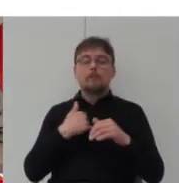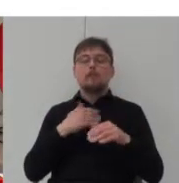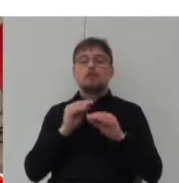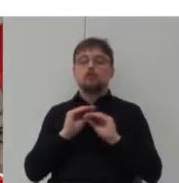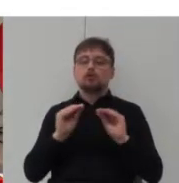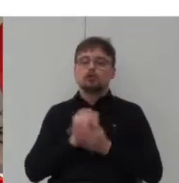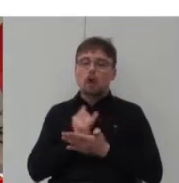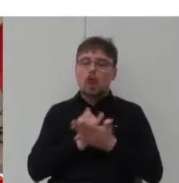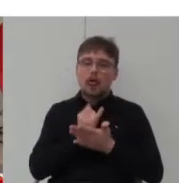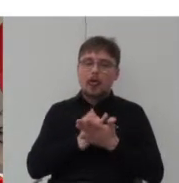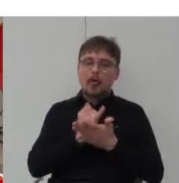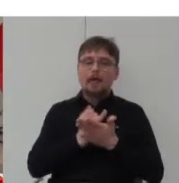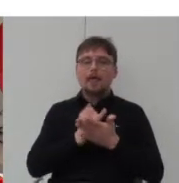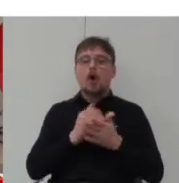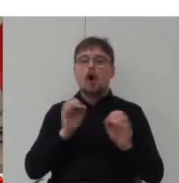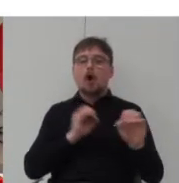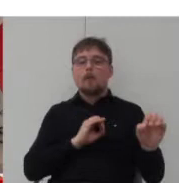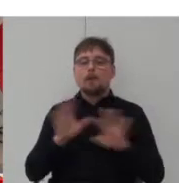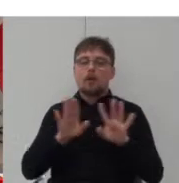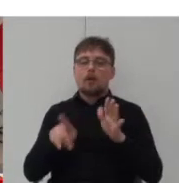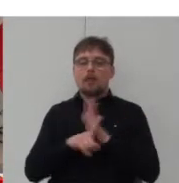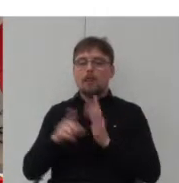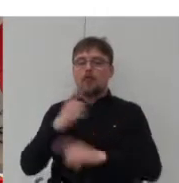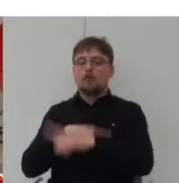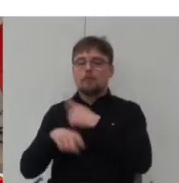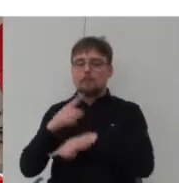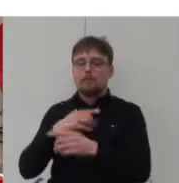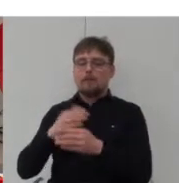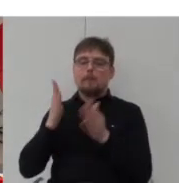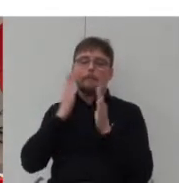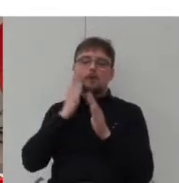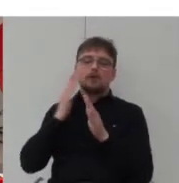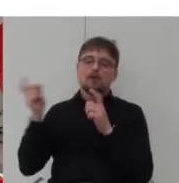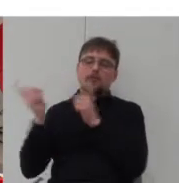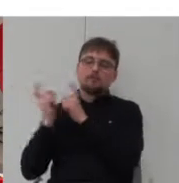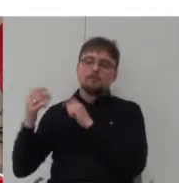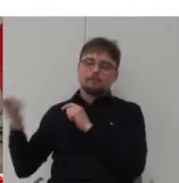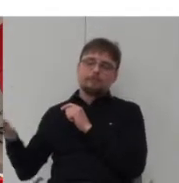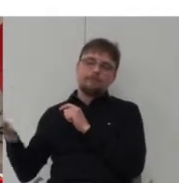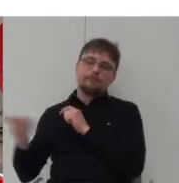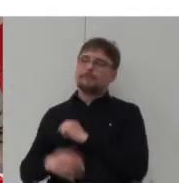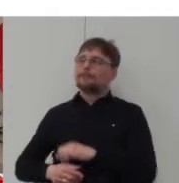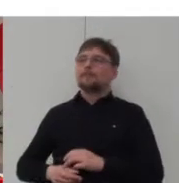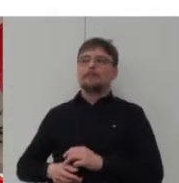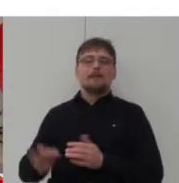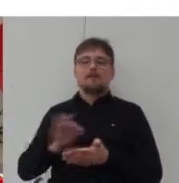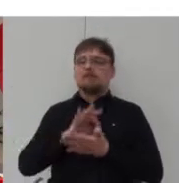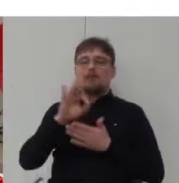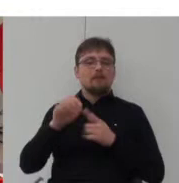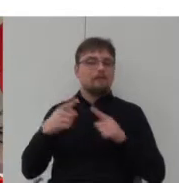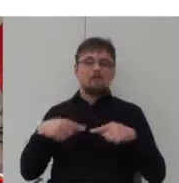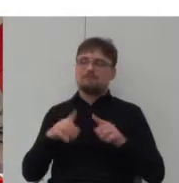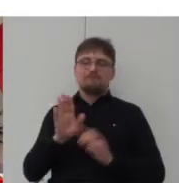opiekunowie dla swoich sąsiadów ten przykład ten projekt nie został zrealizowany